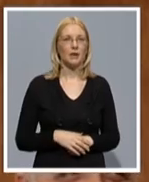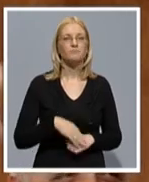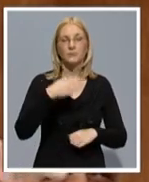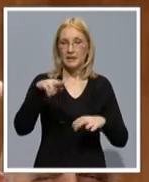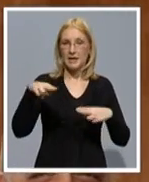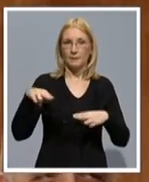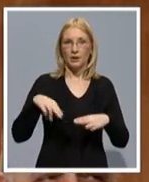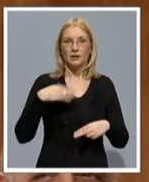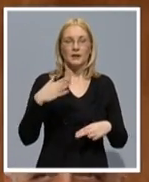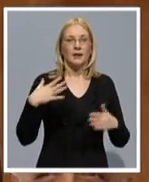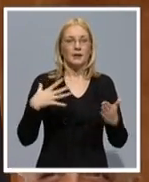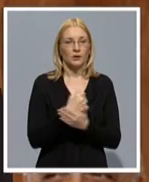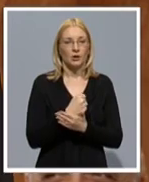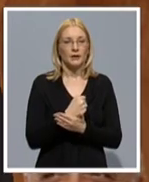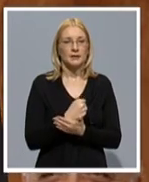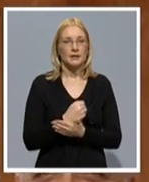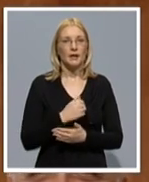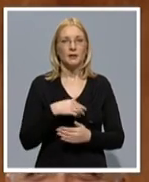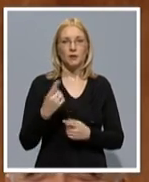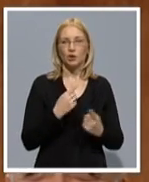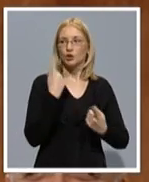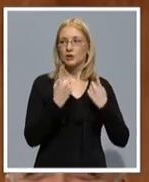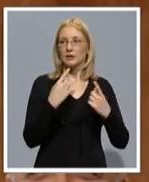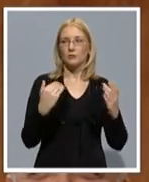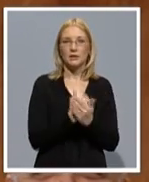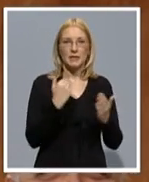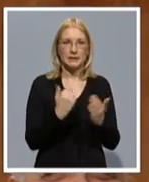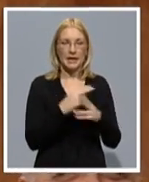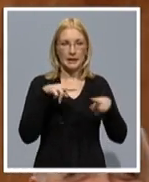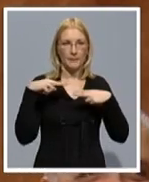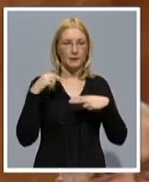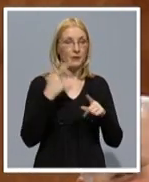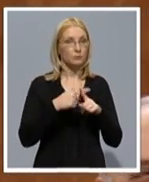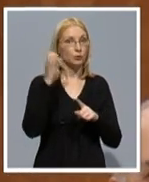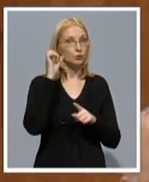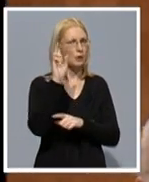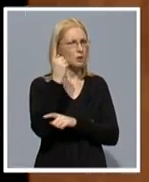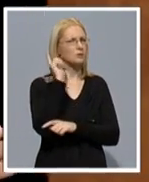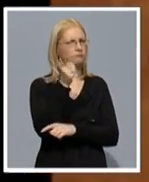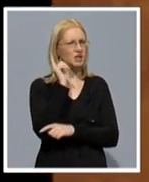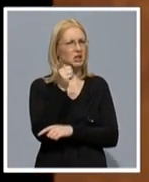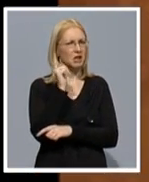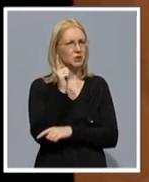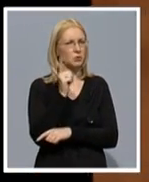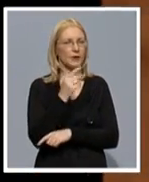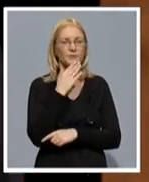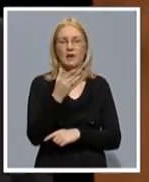nastaviti u trenutku kad dođe do te situacije za replike. Evo, prvi put smo čuli i poziv na diktaturu. Hvala vam lijepa, vaša minuta istekla.